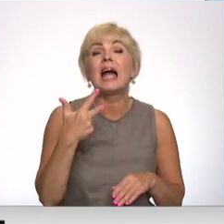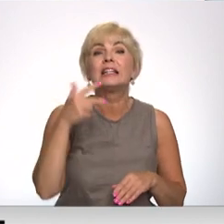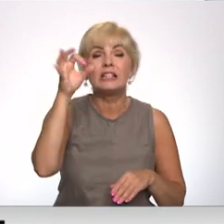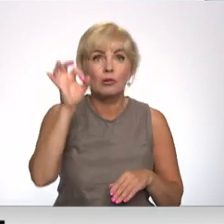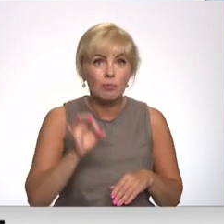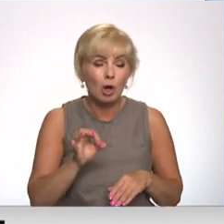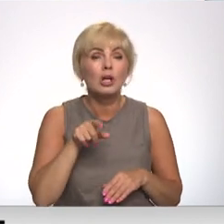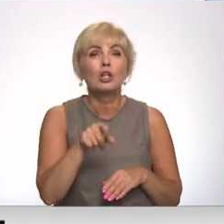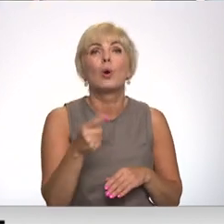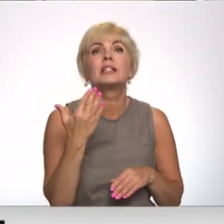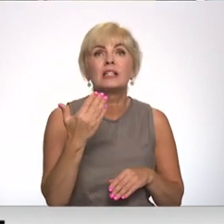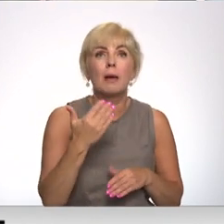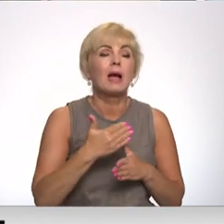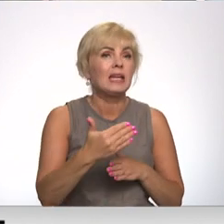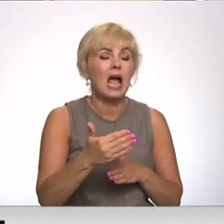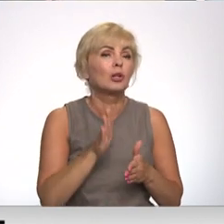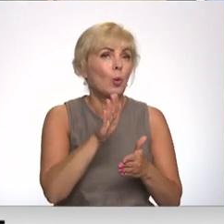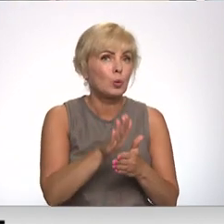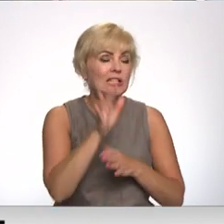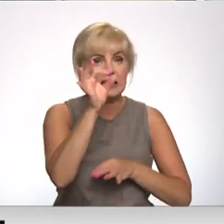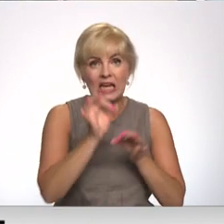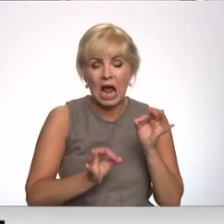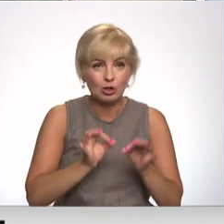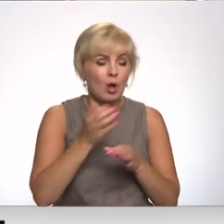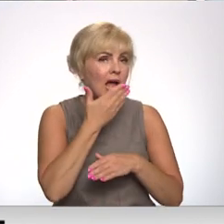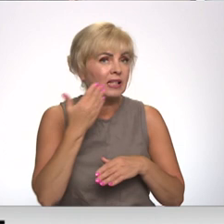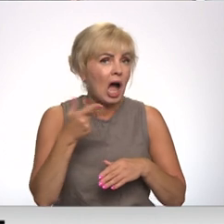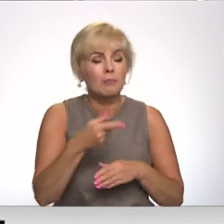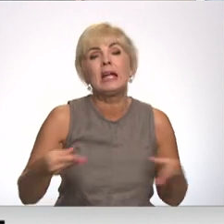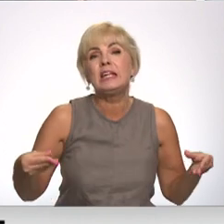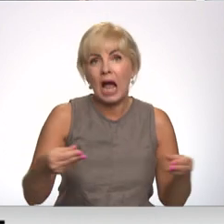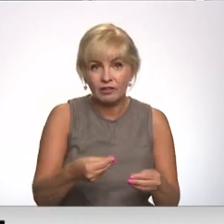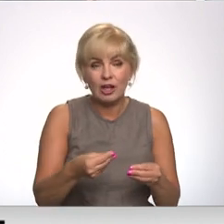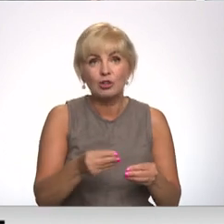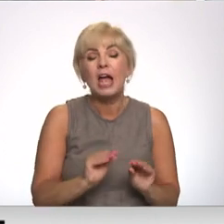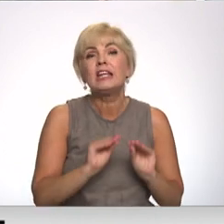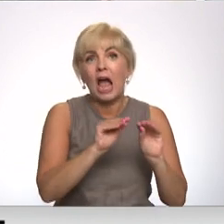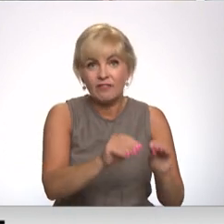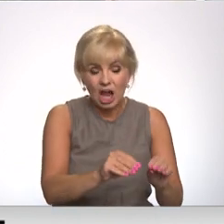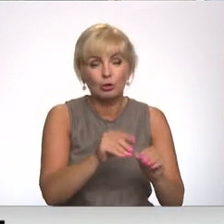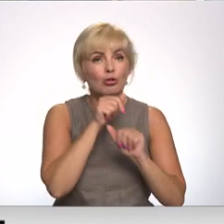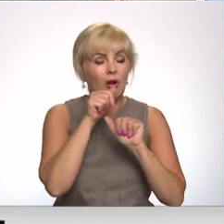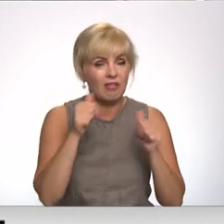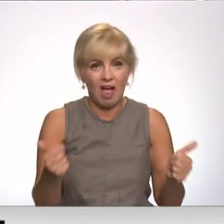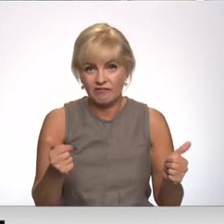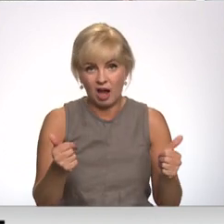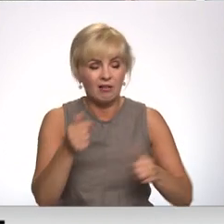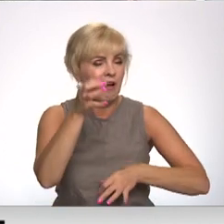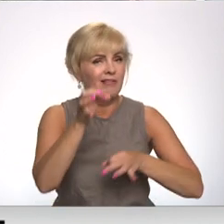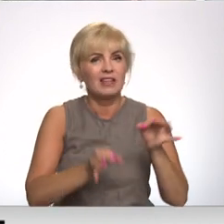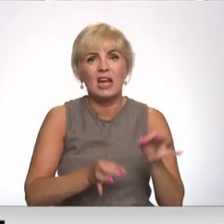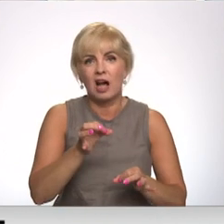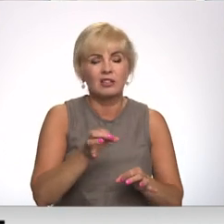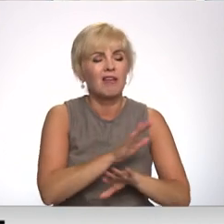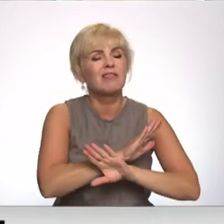Ar tādiem cipariem iet uz tiesu, ka arī tādiem investīcijiem, ko viņi ir ievietoši, arī, ka tiesa